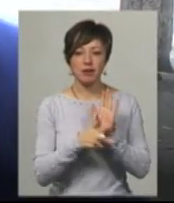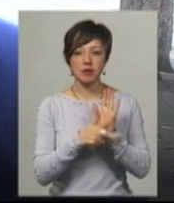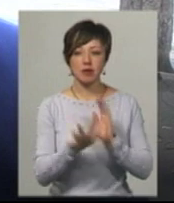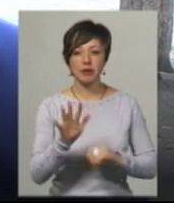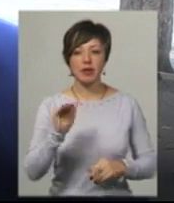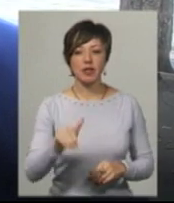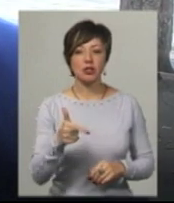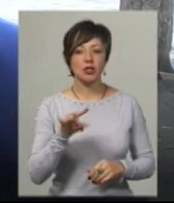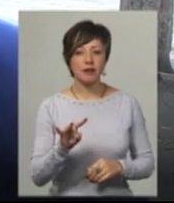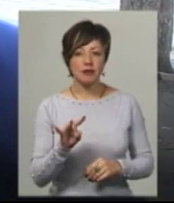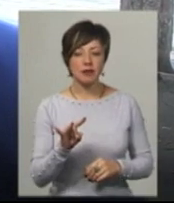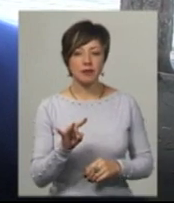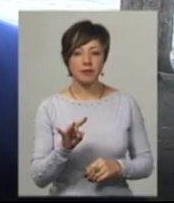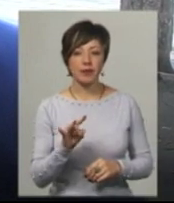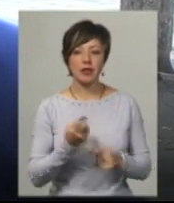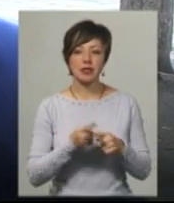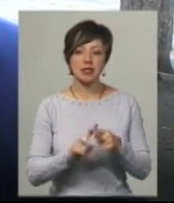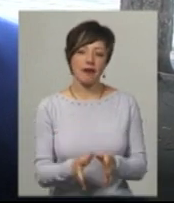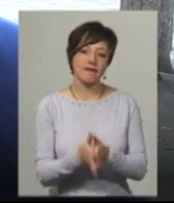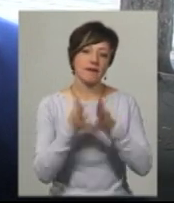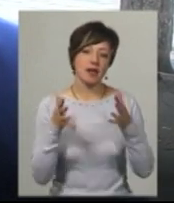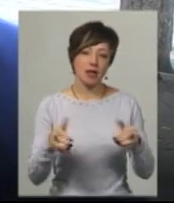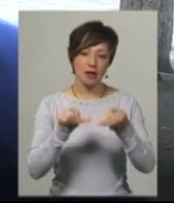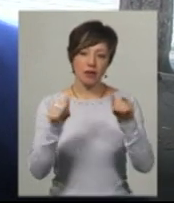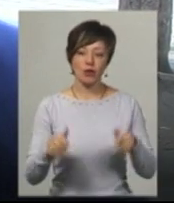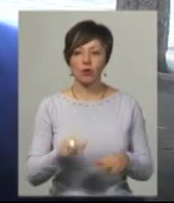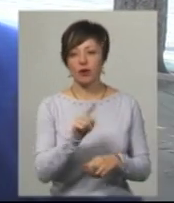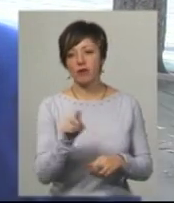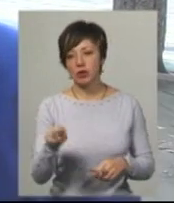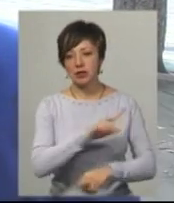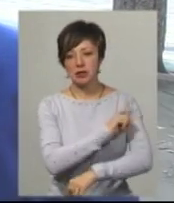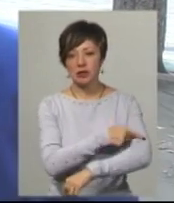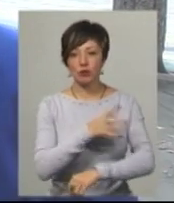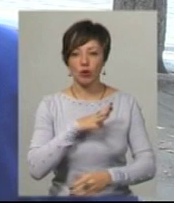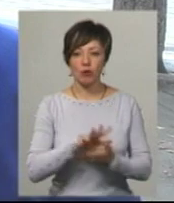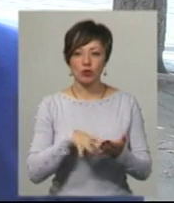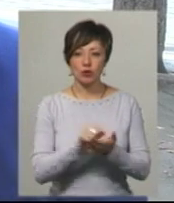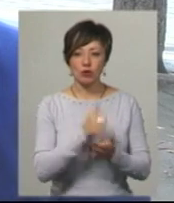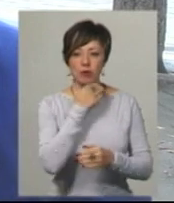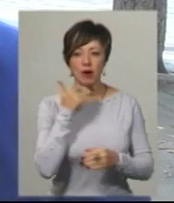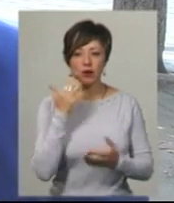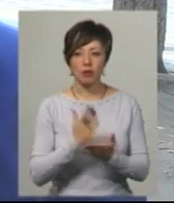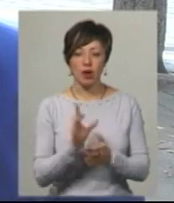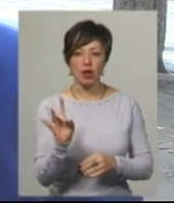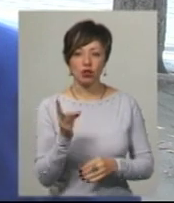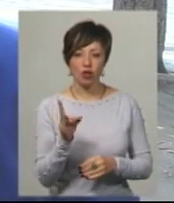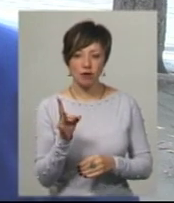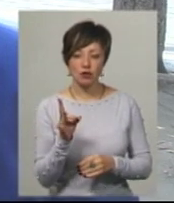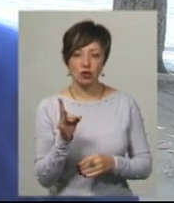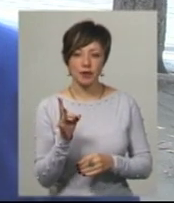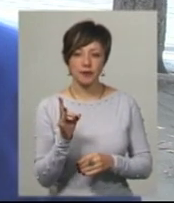тисяч гривень. Це великі фігури, вони сильно були пошкоджені, багато мали ржавщини.